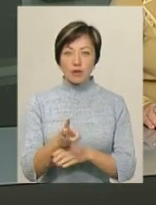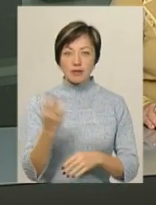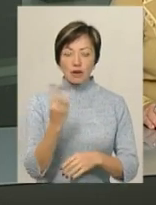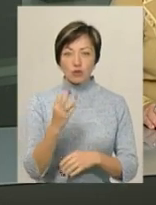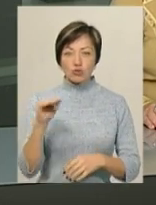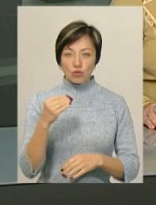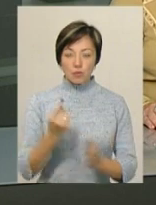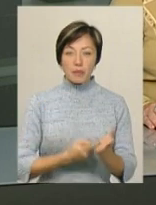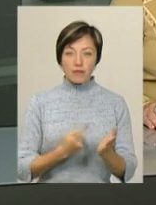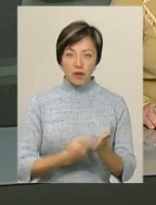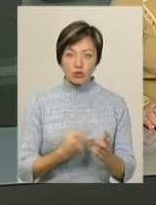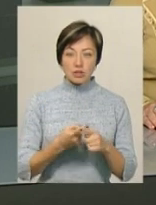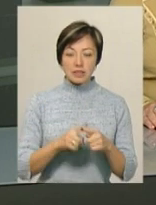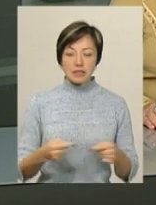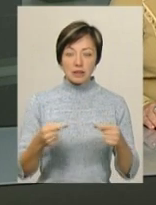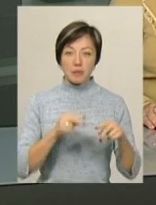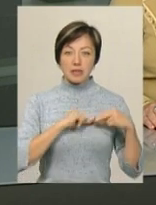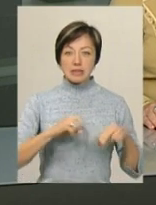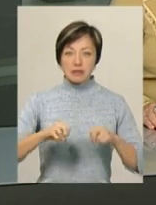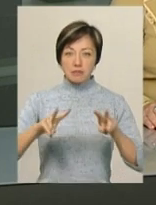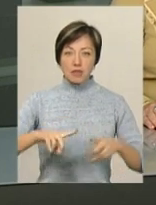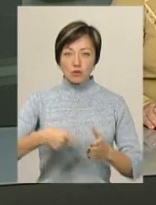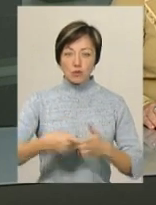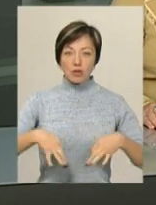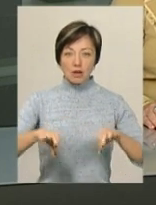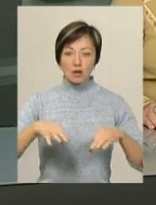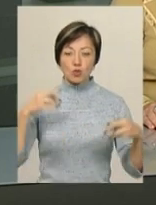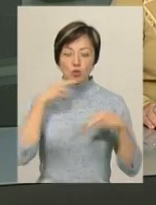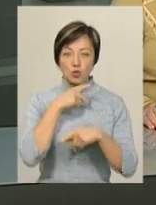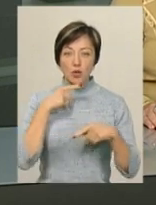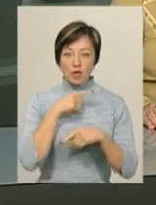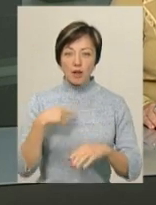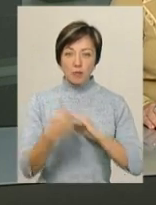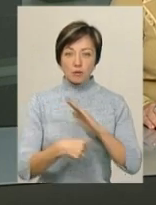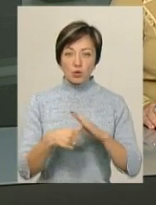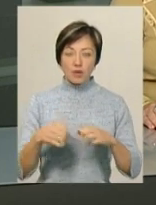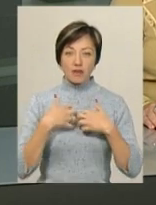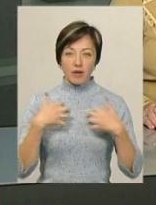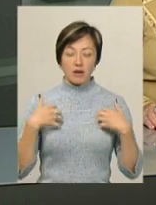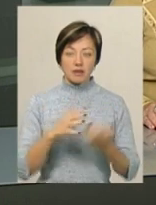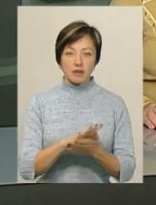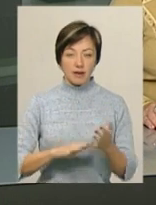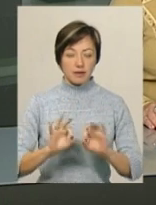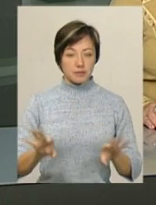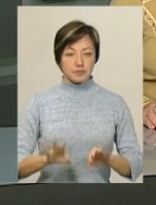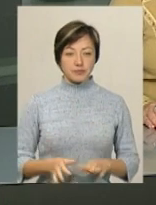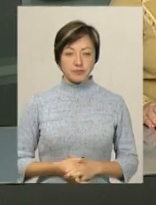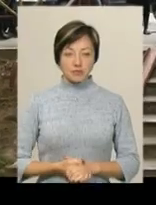3 жовтня підтверджує, що саме працівники «Спецкомунтрансу» труїли безпритульних тварин. Ірина Аріон далі.